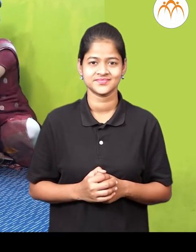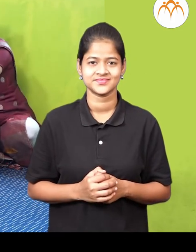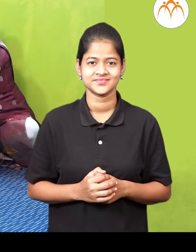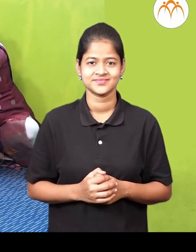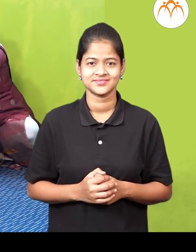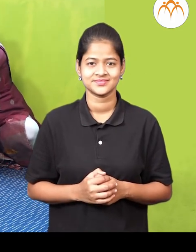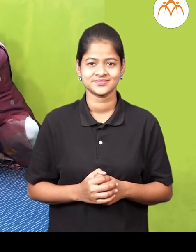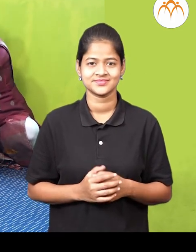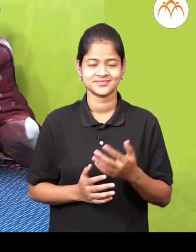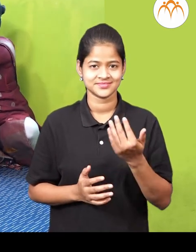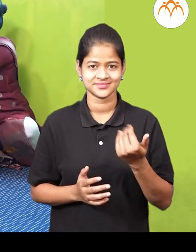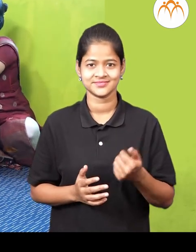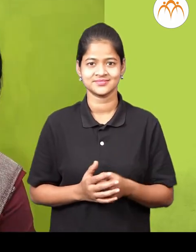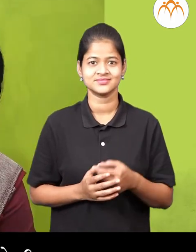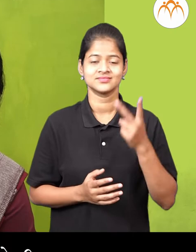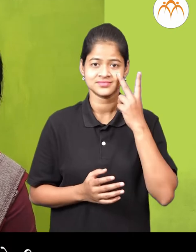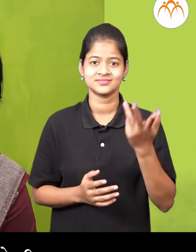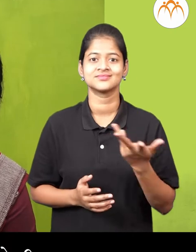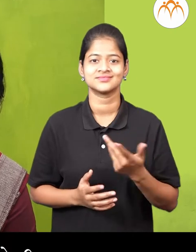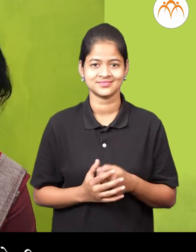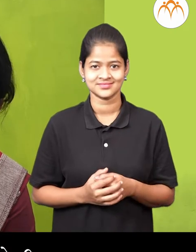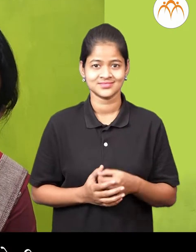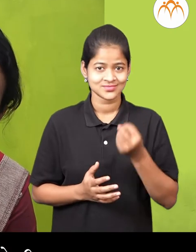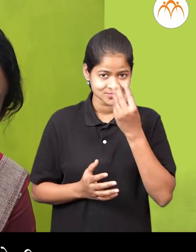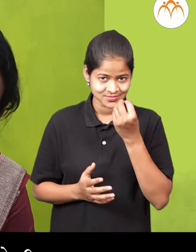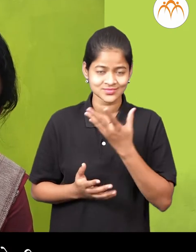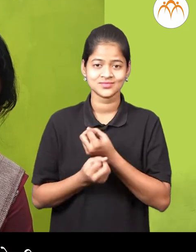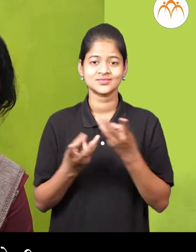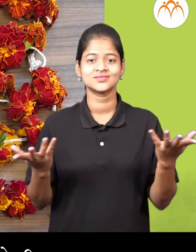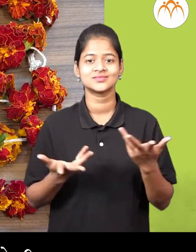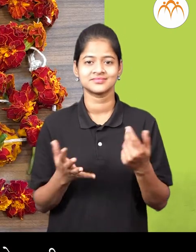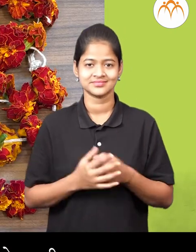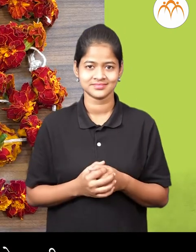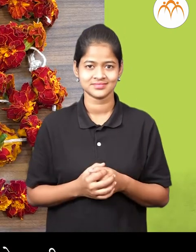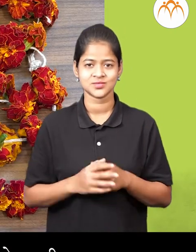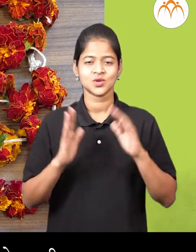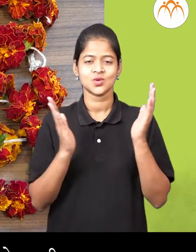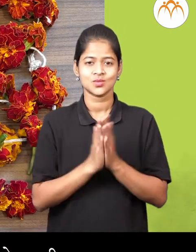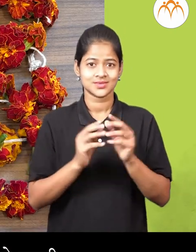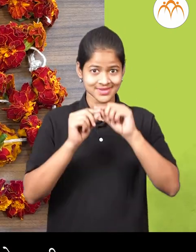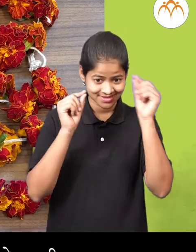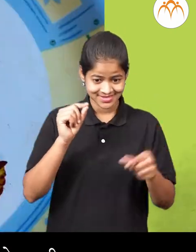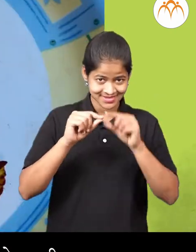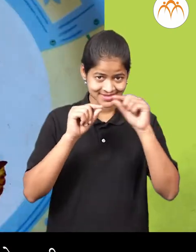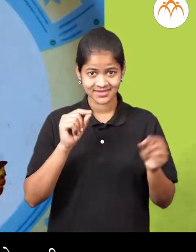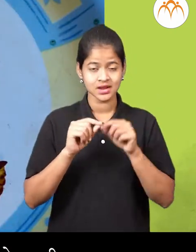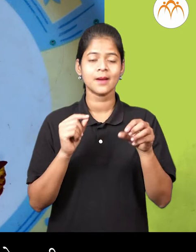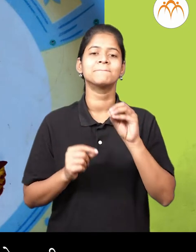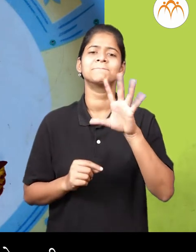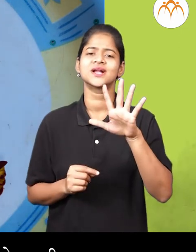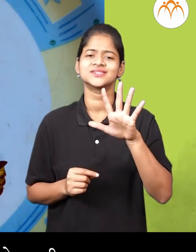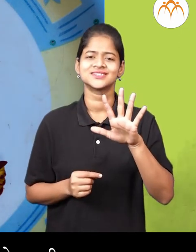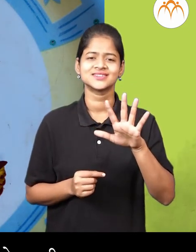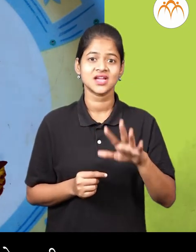देख बगाबर कीती फुला आहेत? पाच माला देला आणी